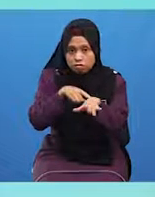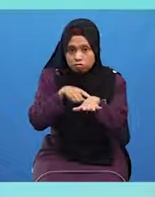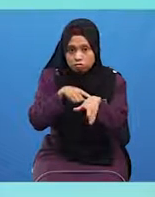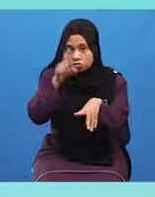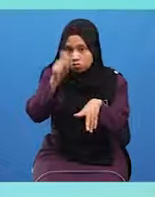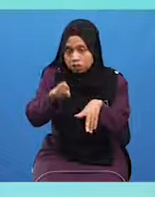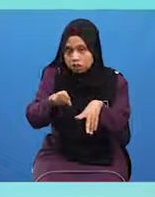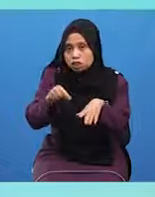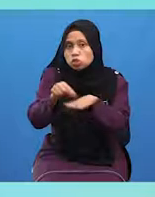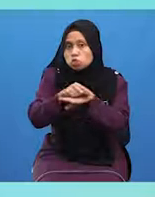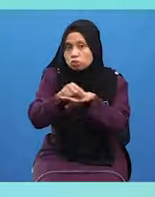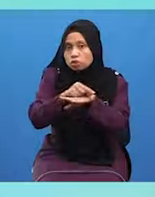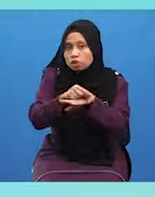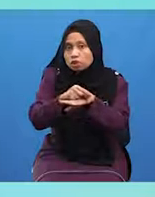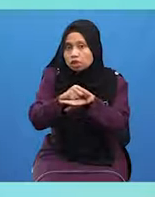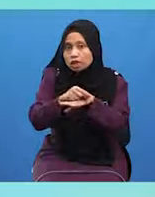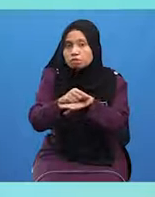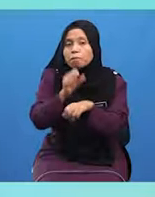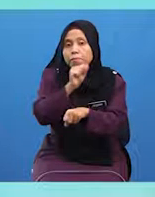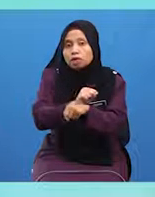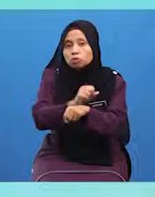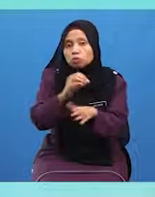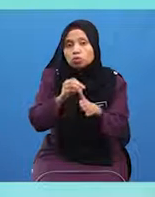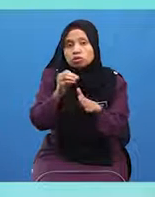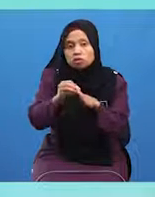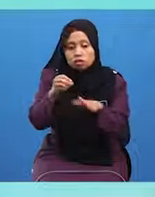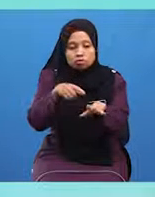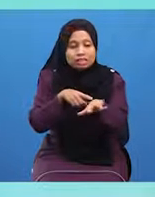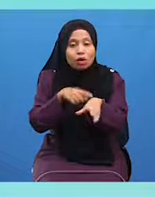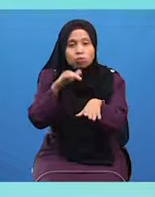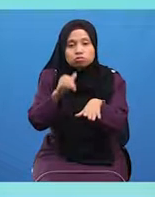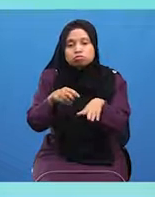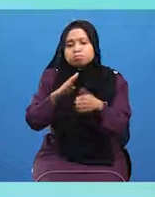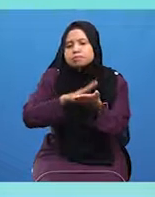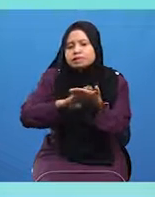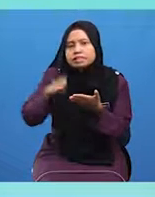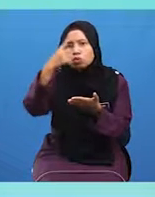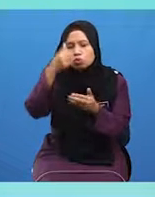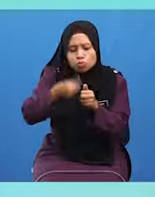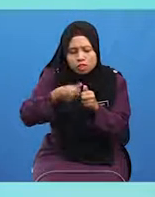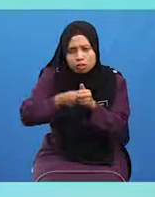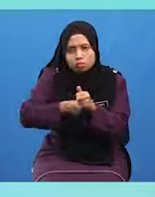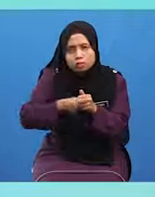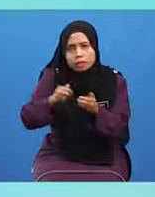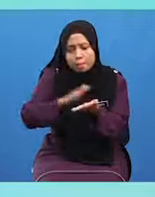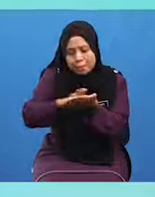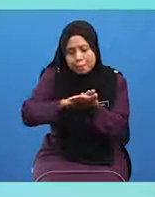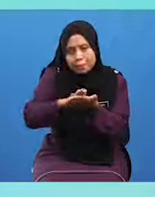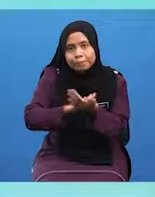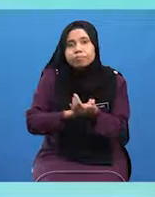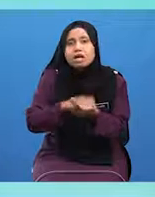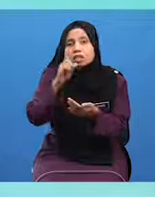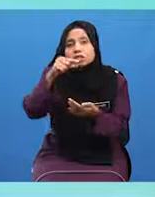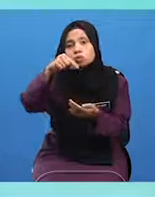menggunakan batu Atau daun yang bersih Dan kering Untuk setiap sapuan Sapu